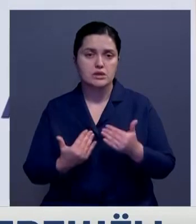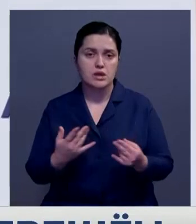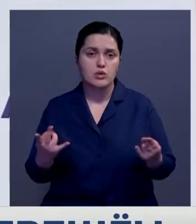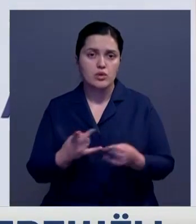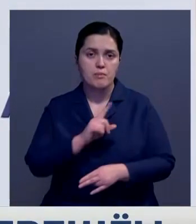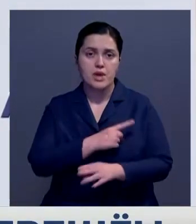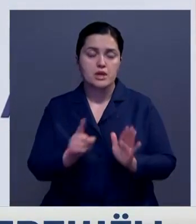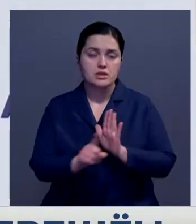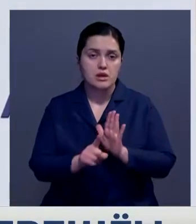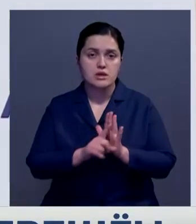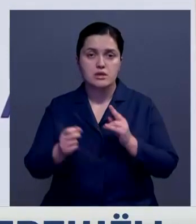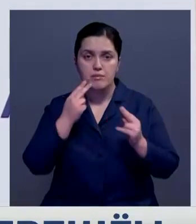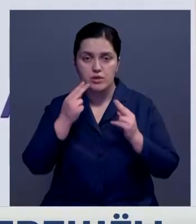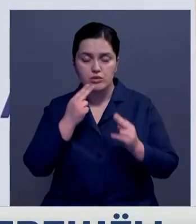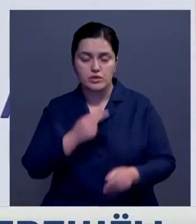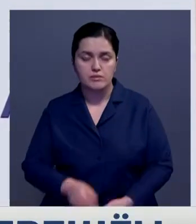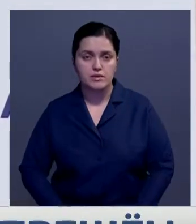требуется в больницу, за продуктами.